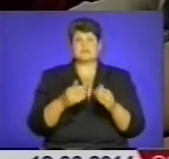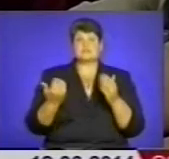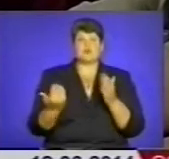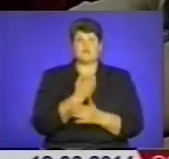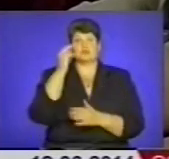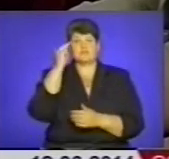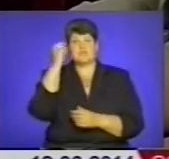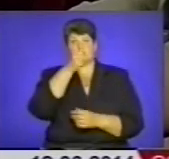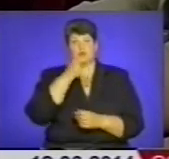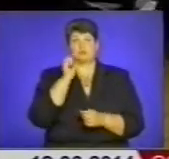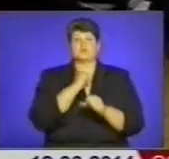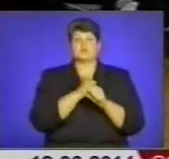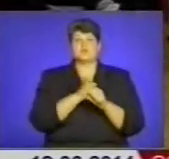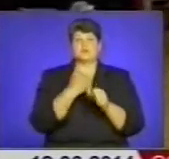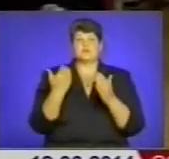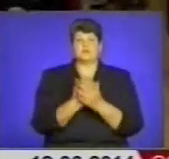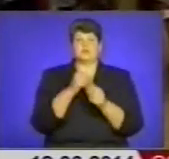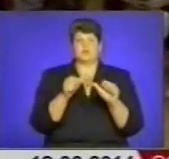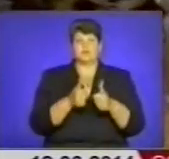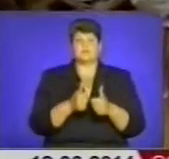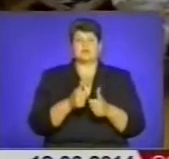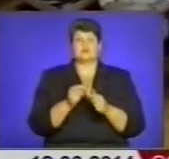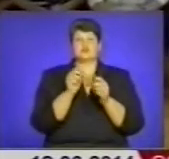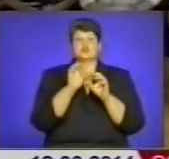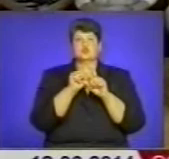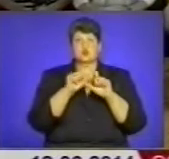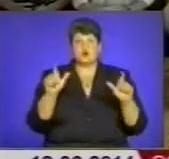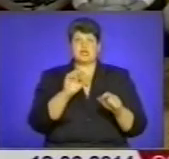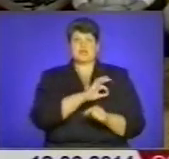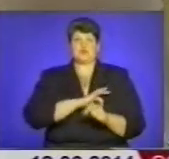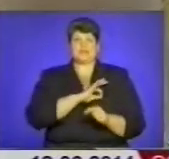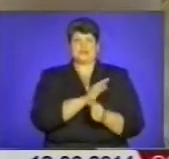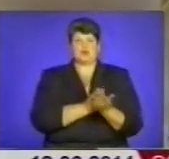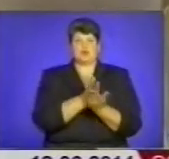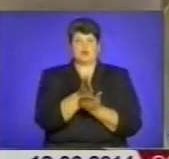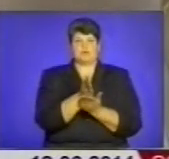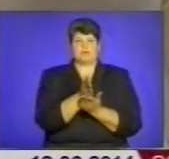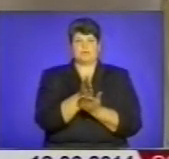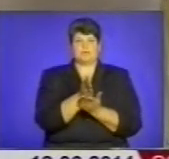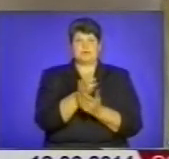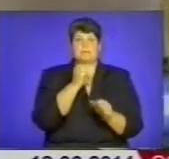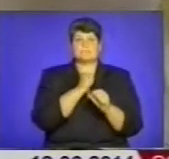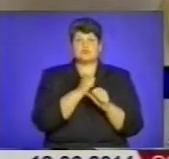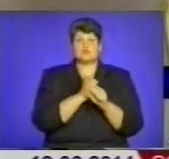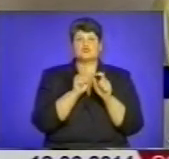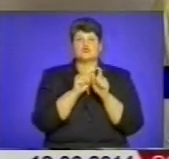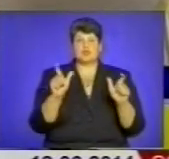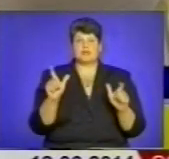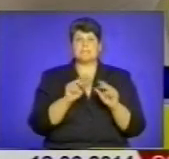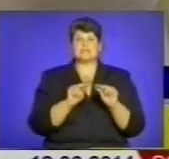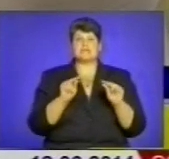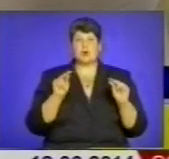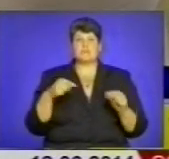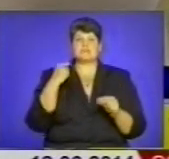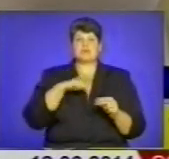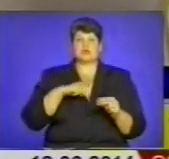працюватимуть у новому форматі як школа юридичного профілів. Працює вся школа, і педагоги, і психологічна служба,